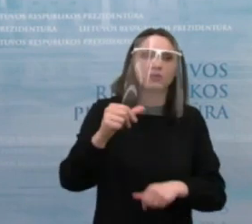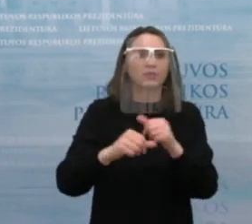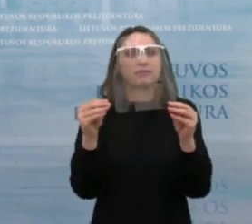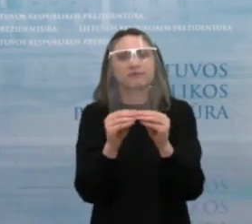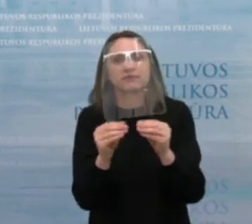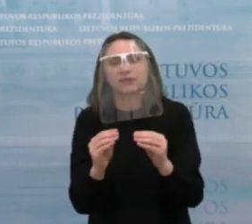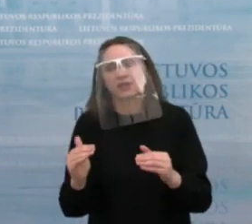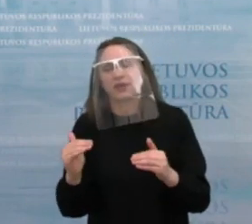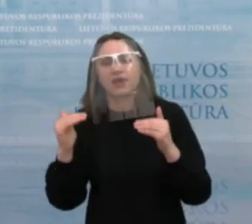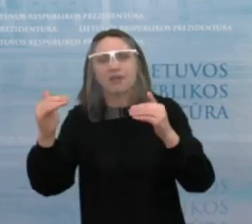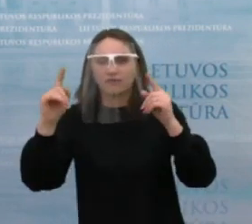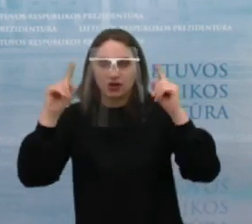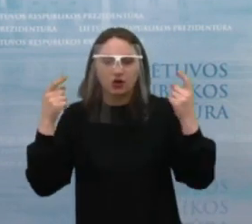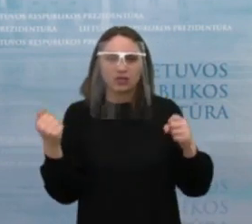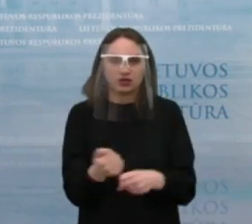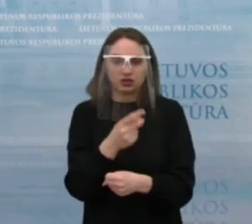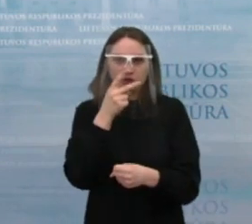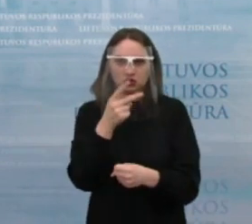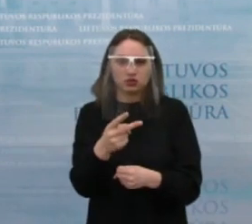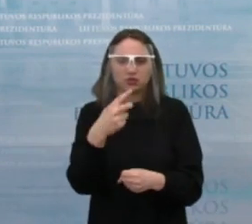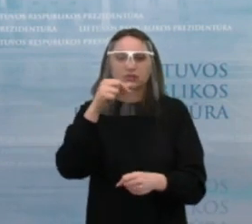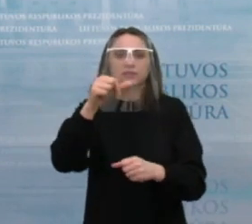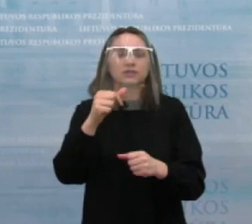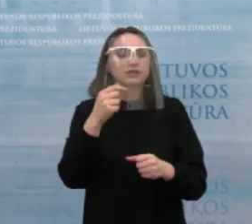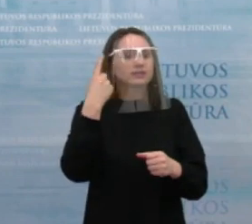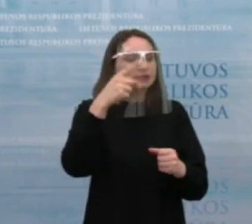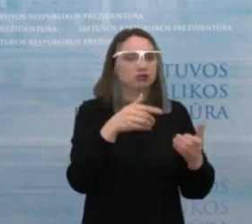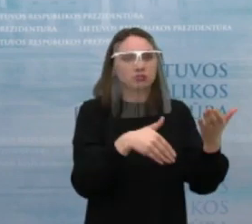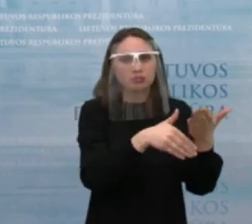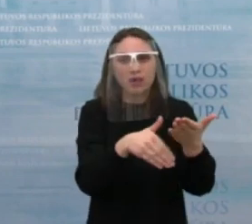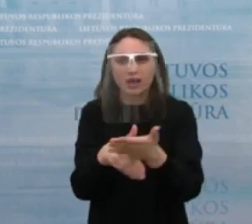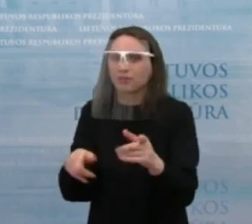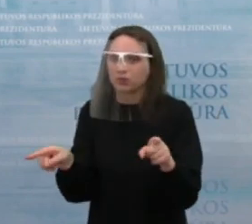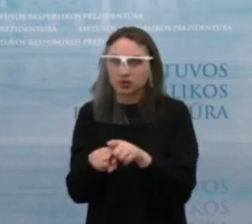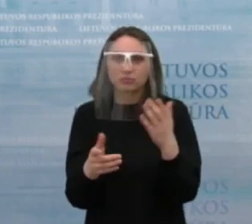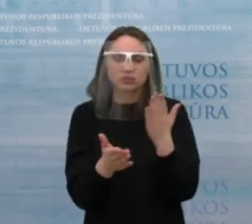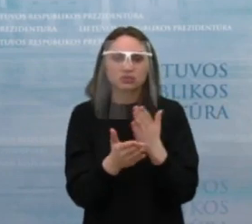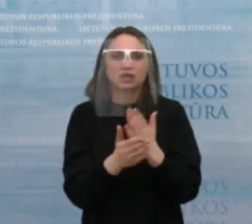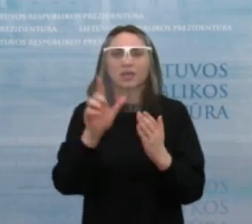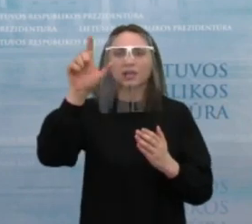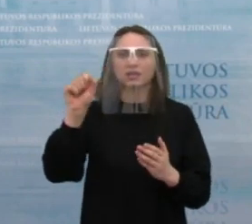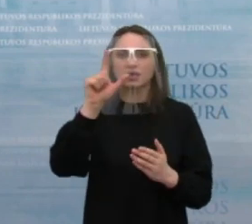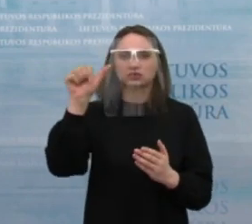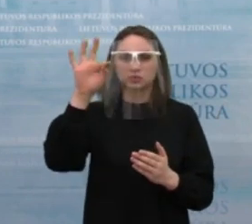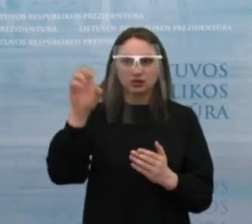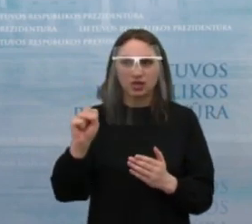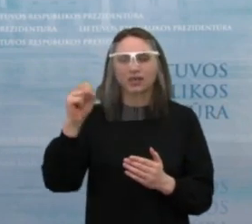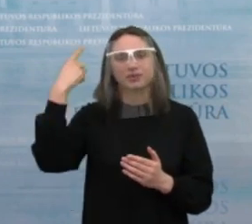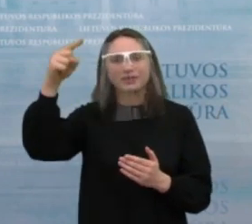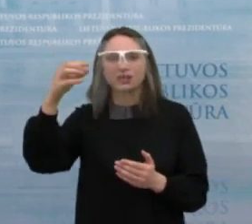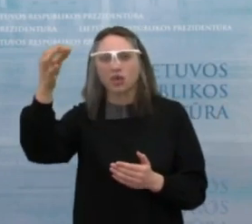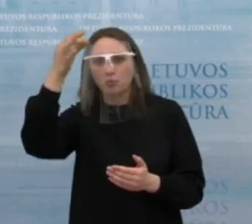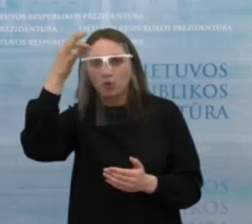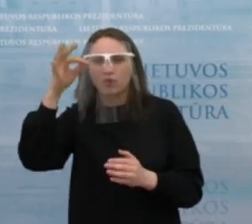Turime labai aiškiai pasverti šią priemonę kitų priemonių kontekste. Profesoriaus lazutkos, kaip ir kitų profesorių